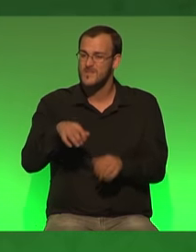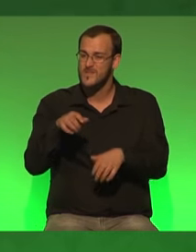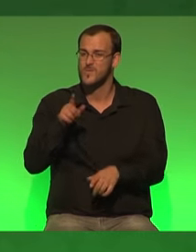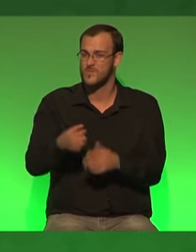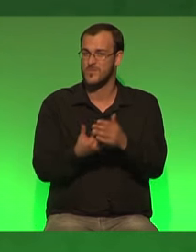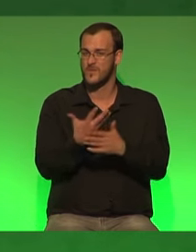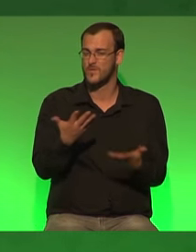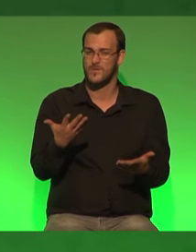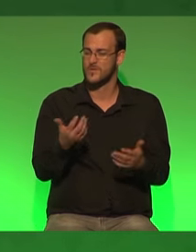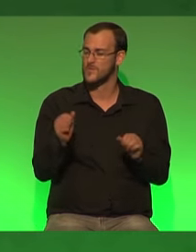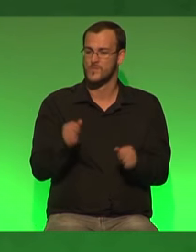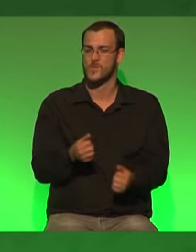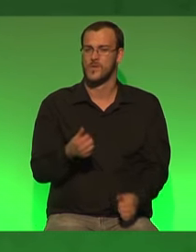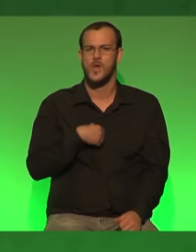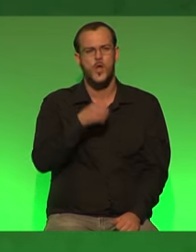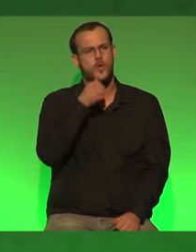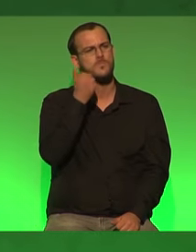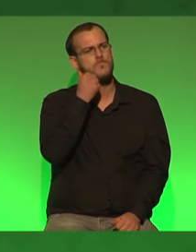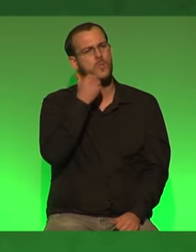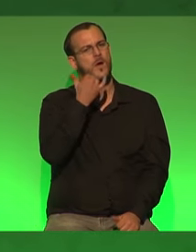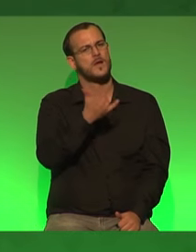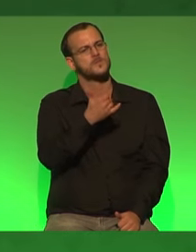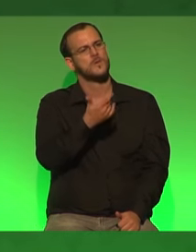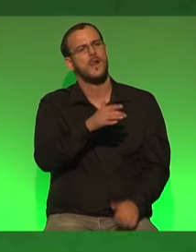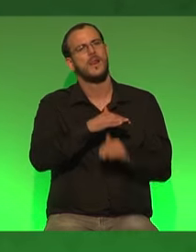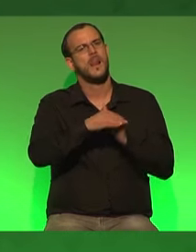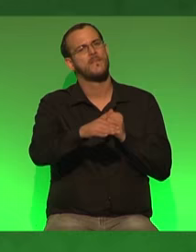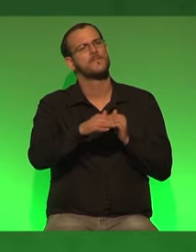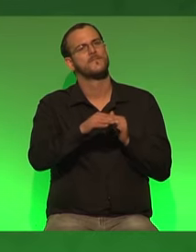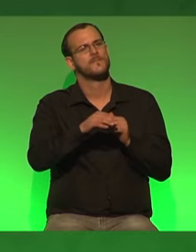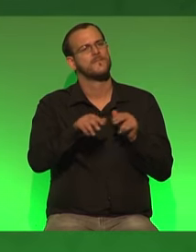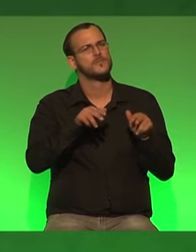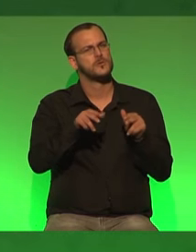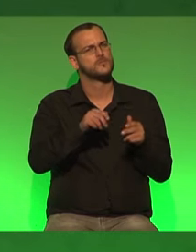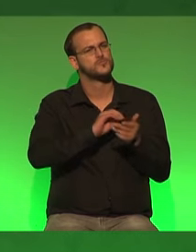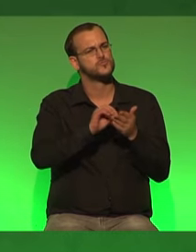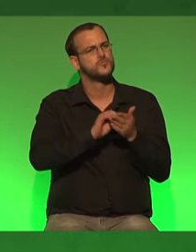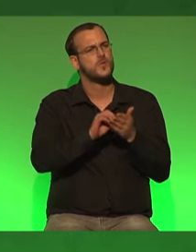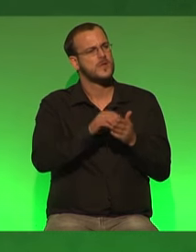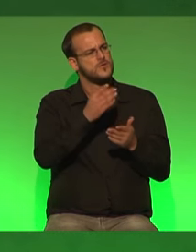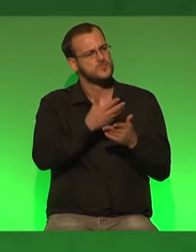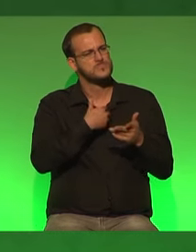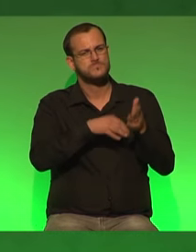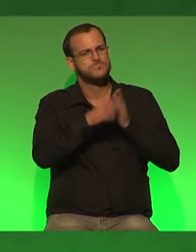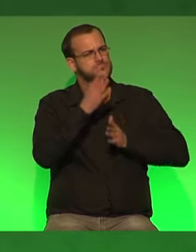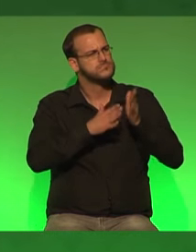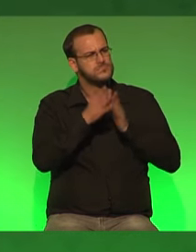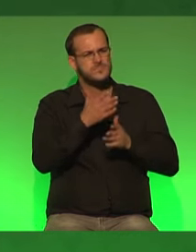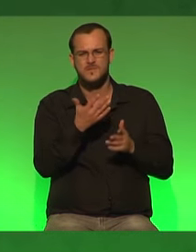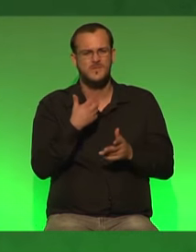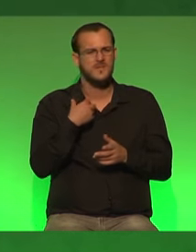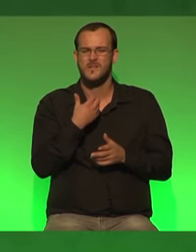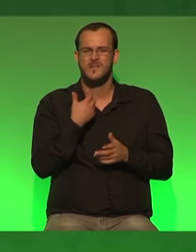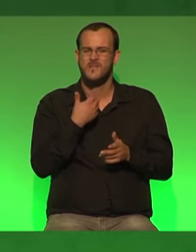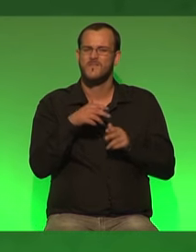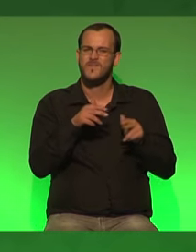wenn ich mit den jungbauern diskutieren der landwirtschaftsschule in borken und die mir von den kaum vorstellbaren wirtschaftlichen